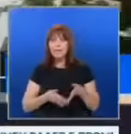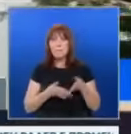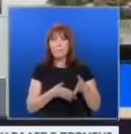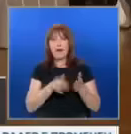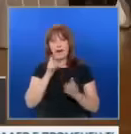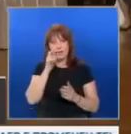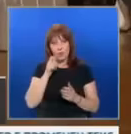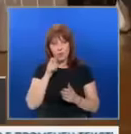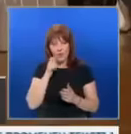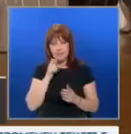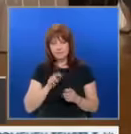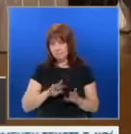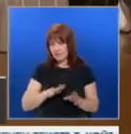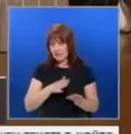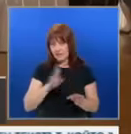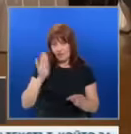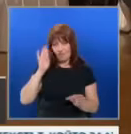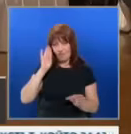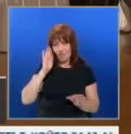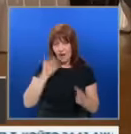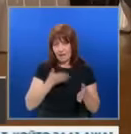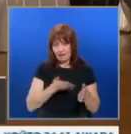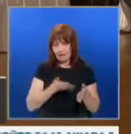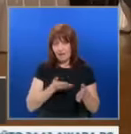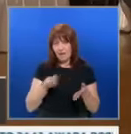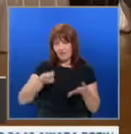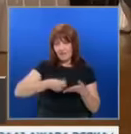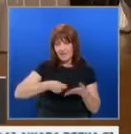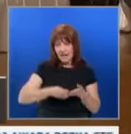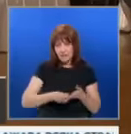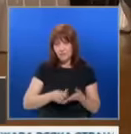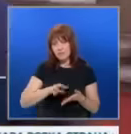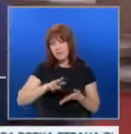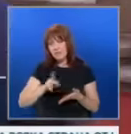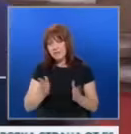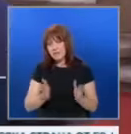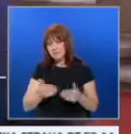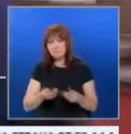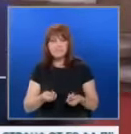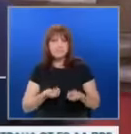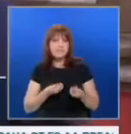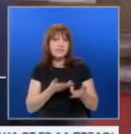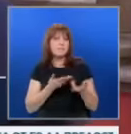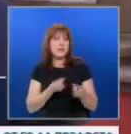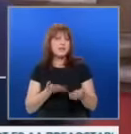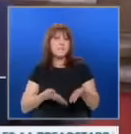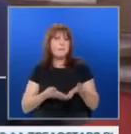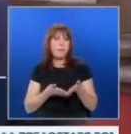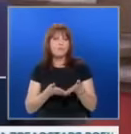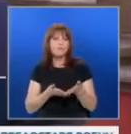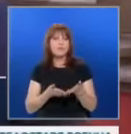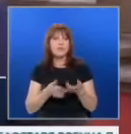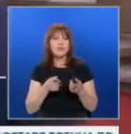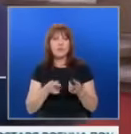Украина. Дали с военна, с финансова или с хуманитарна помощ. И считам това като